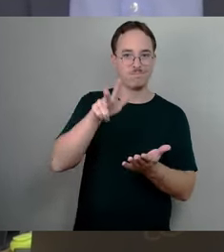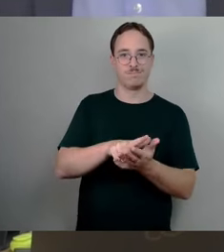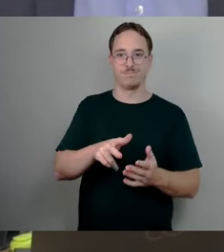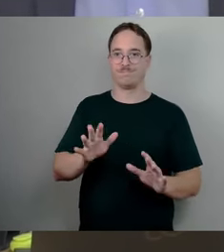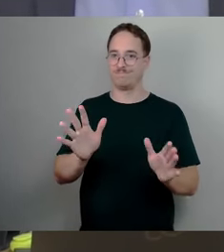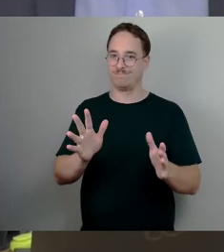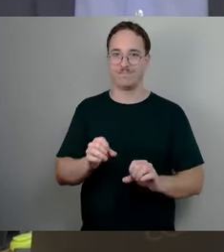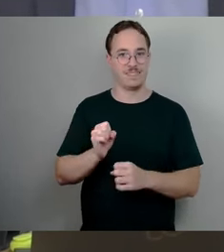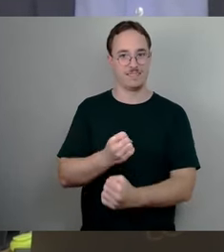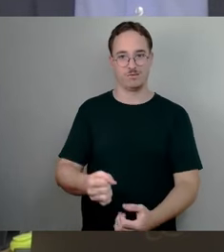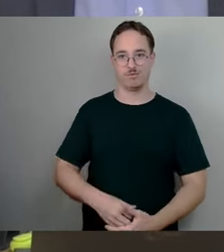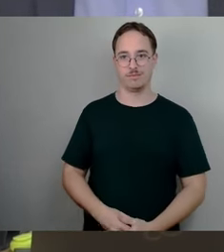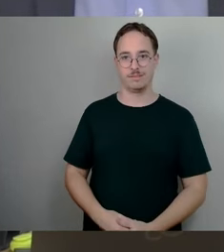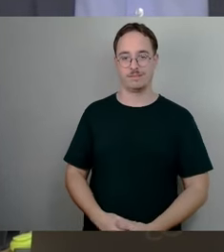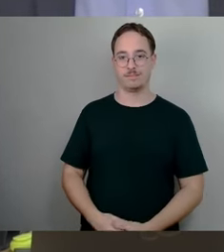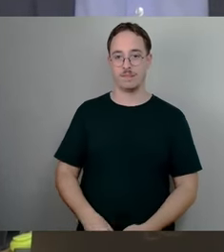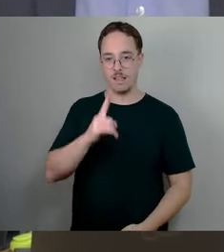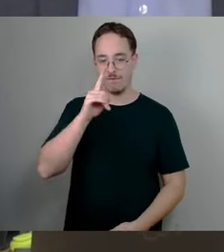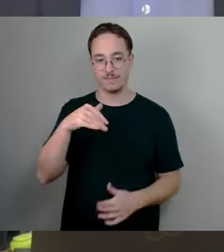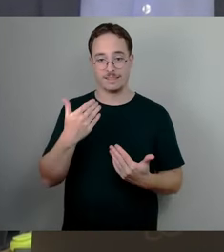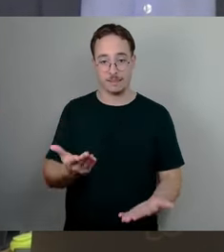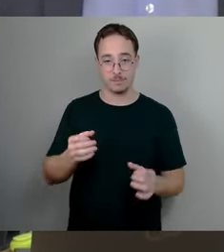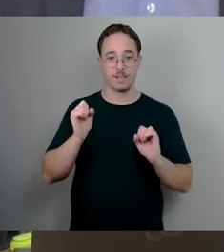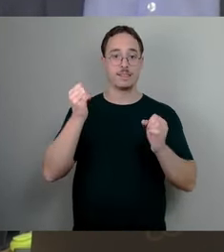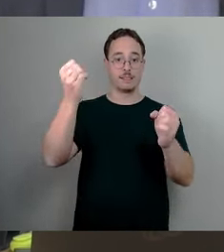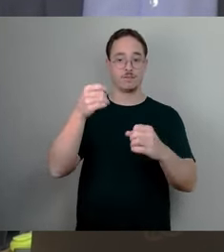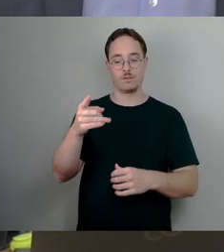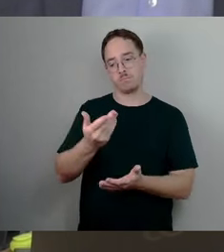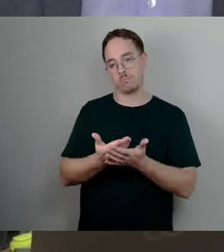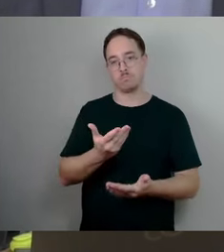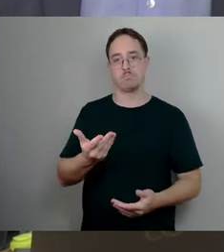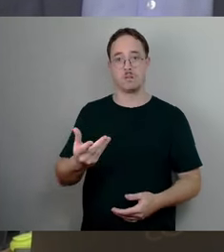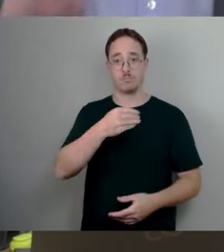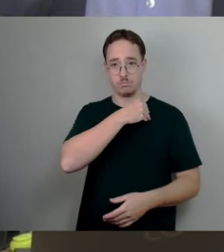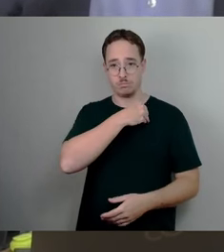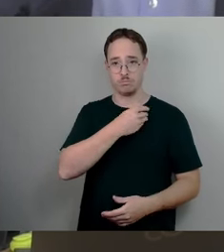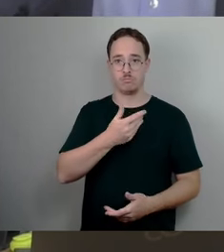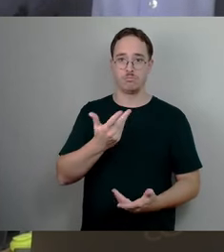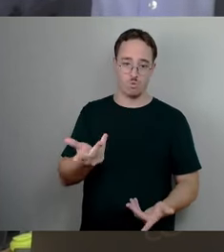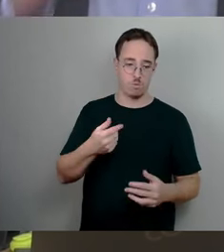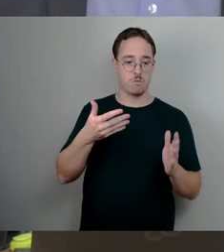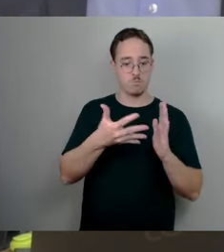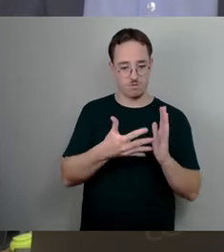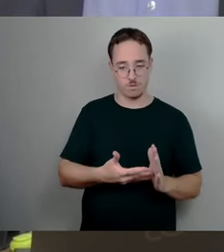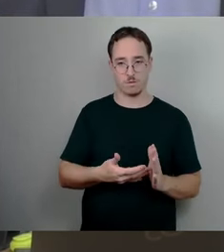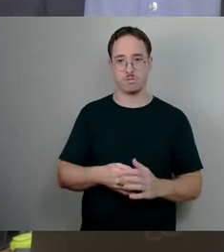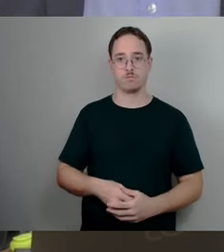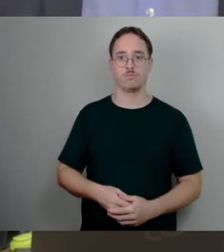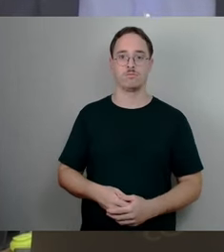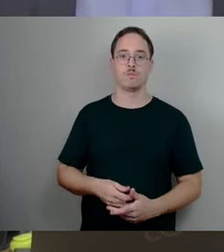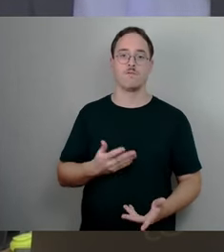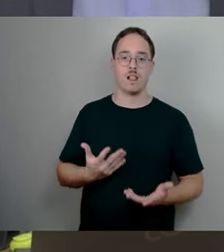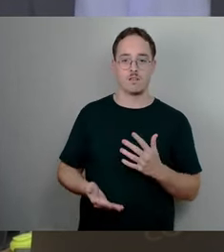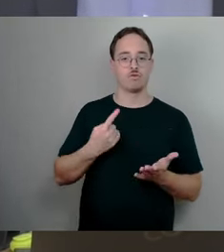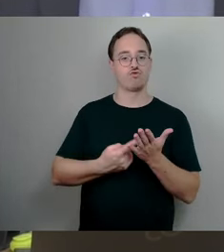Initiative gibt, dann sollen Sie sich mit uns in Verbindung setzen, dann prüfen wir das, ist da eine auch steuerlich vernünftige